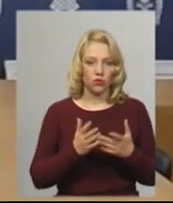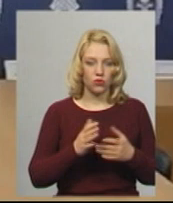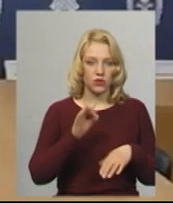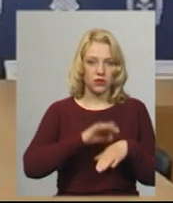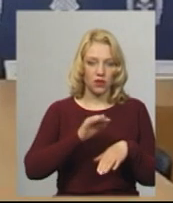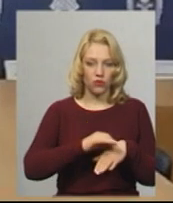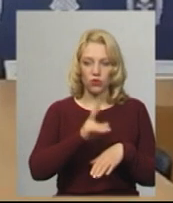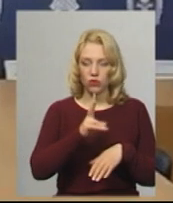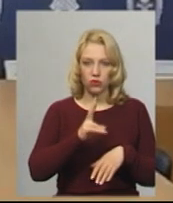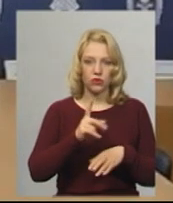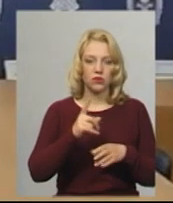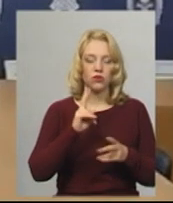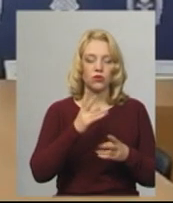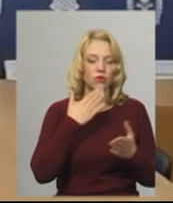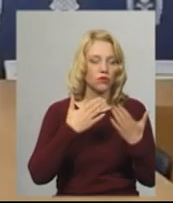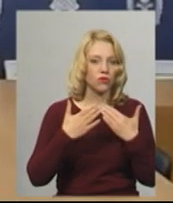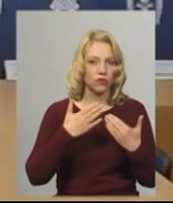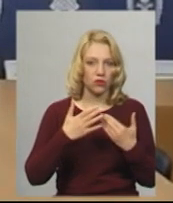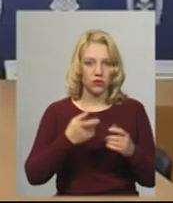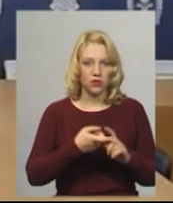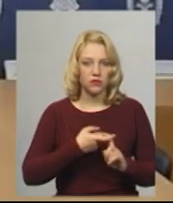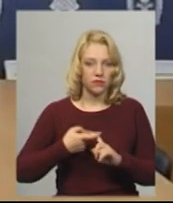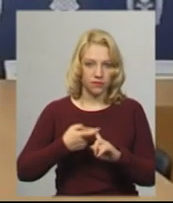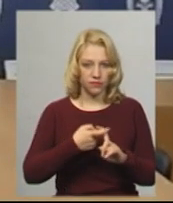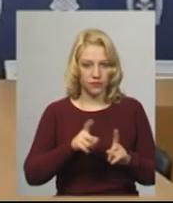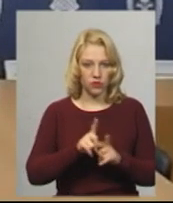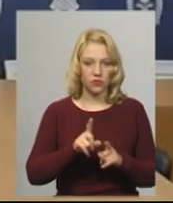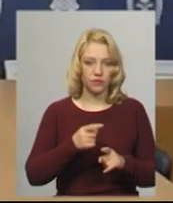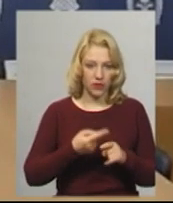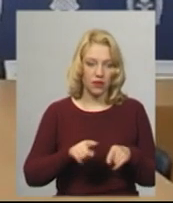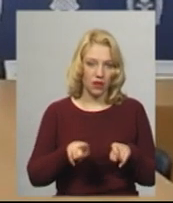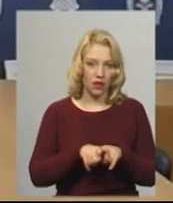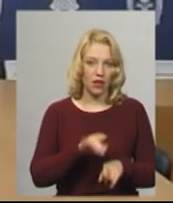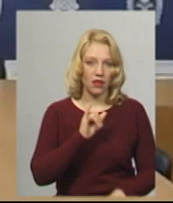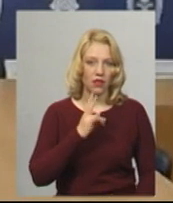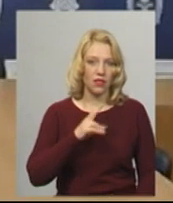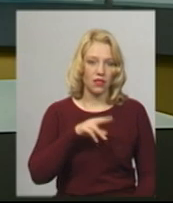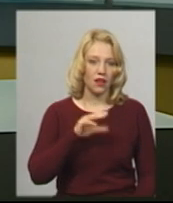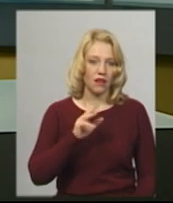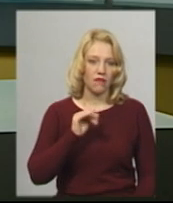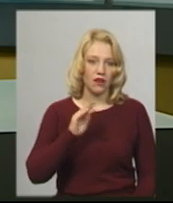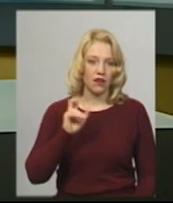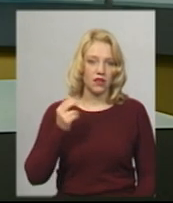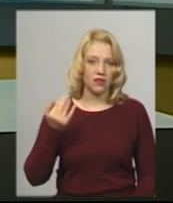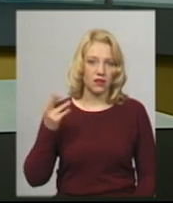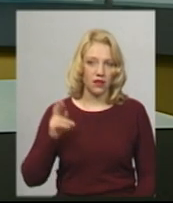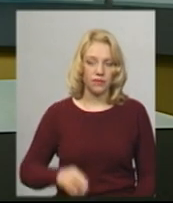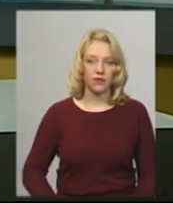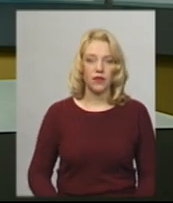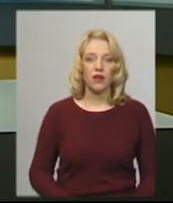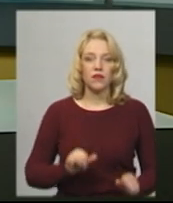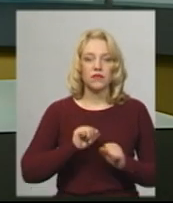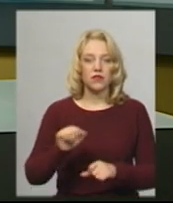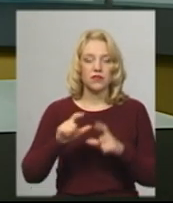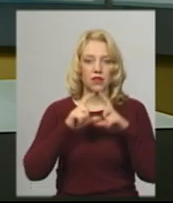інших осіб було лепше встановити коло контактних осіб. Тобто буде така ідентифікація на даний період. В захисних